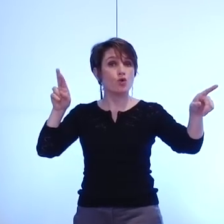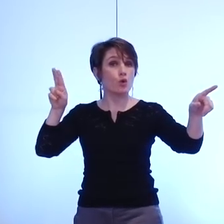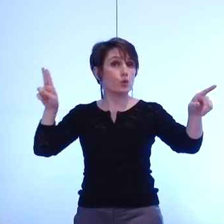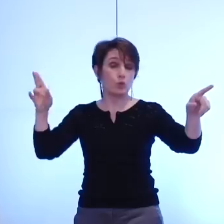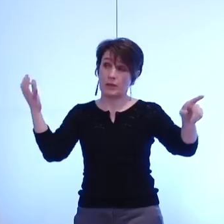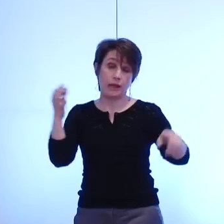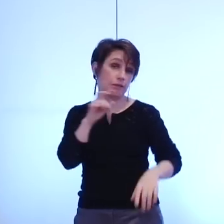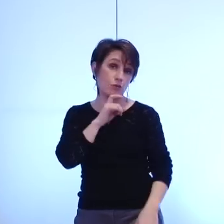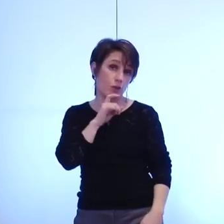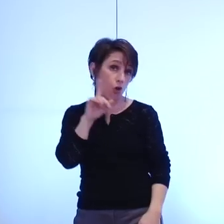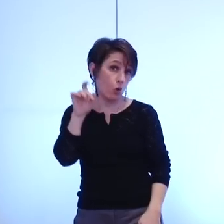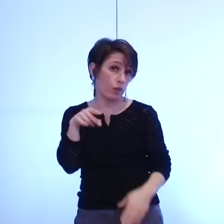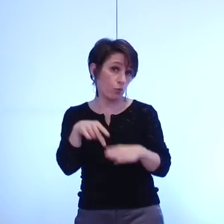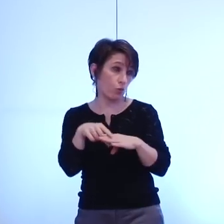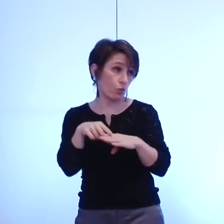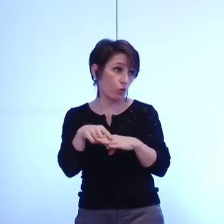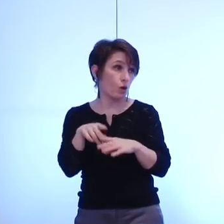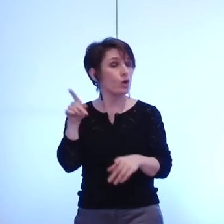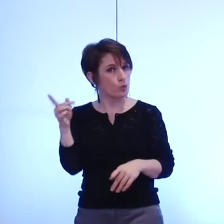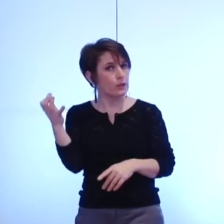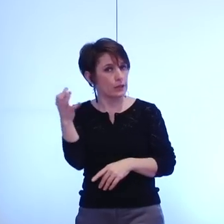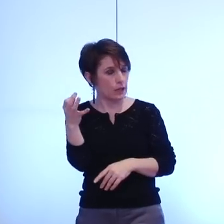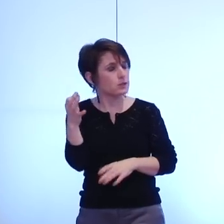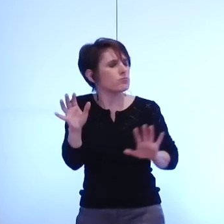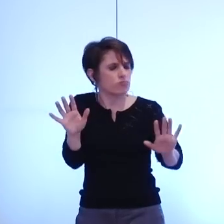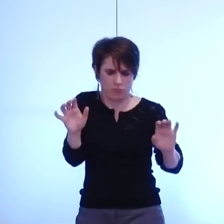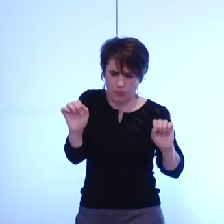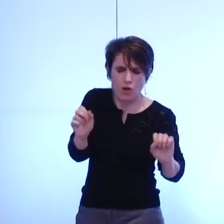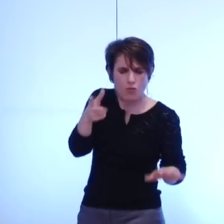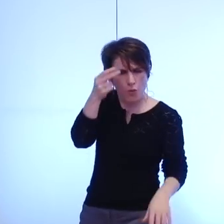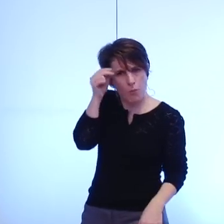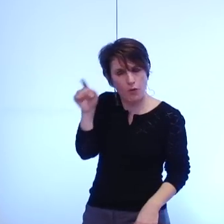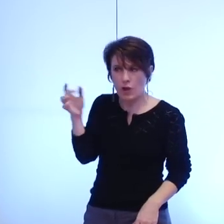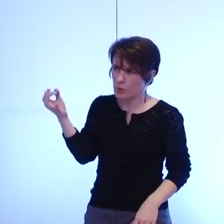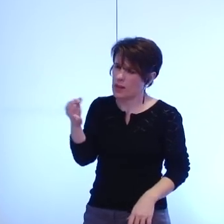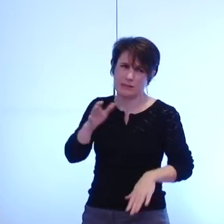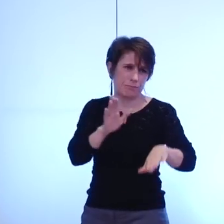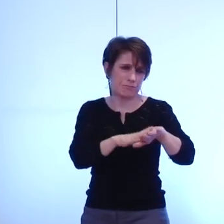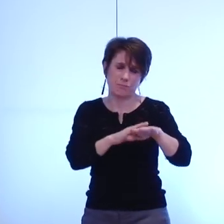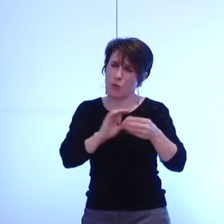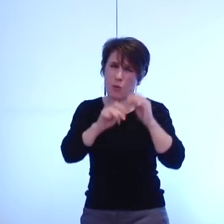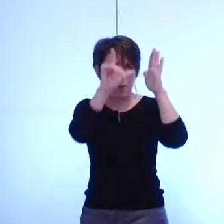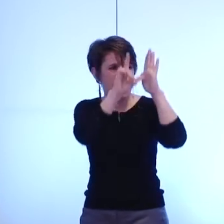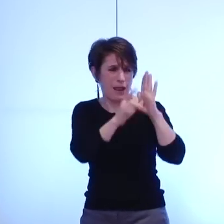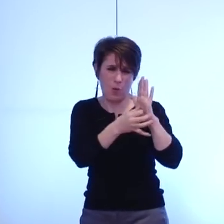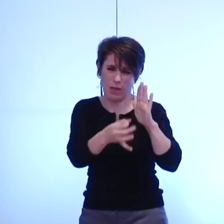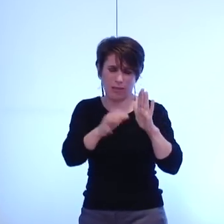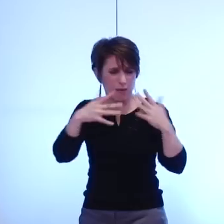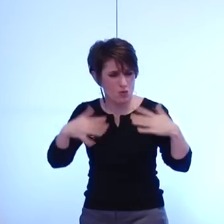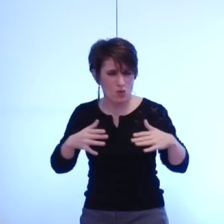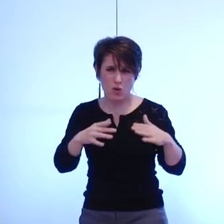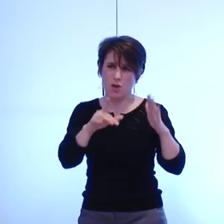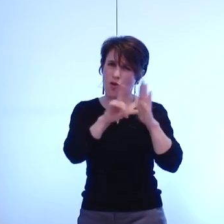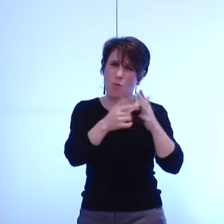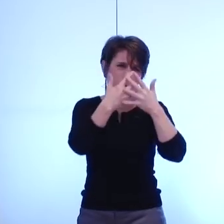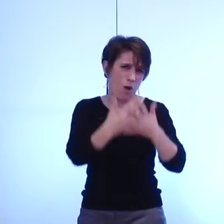en critiquant ce qui peut être entendu les modalités de construction de ces métropoles fabrication législative